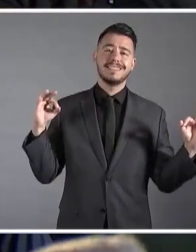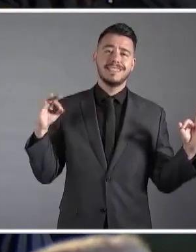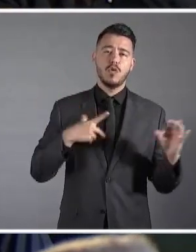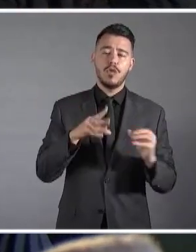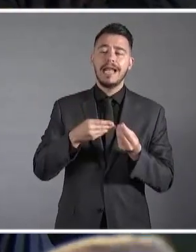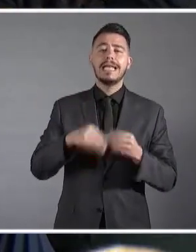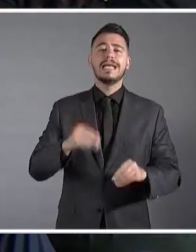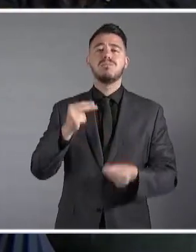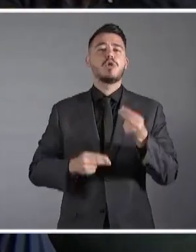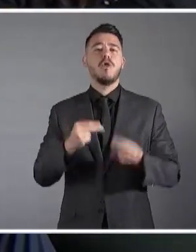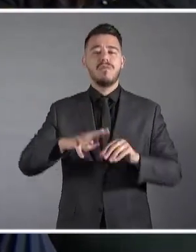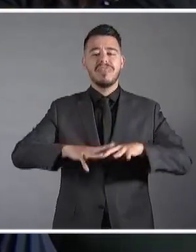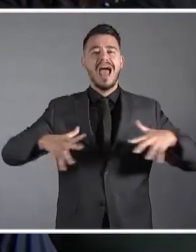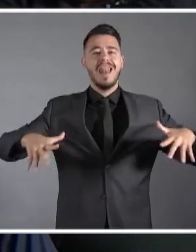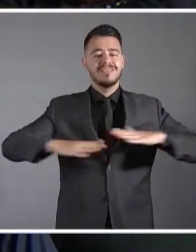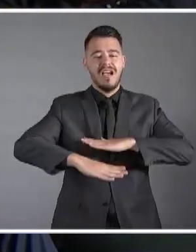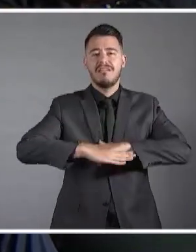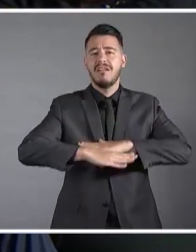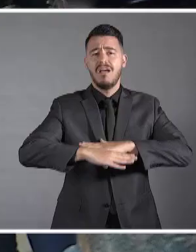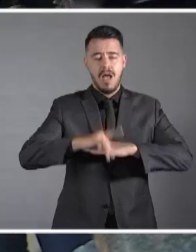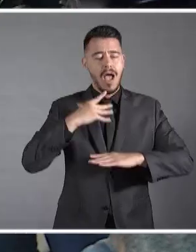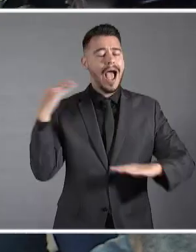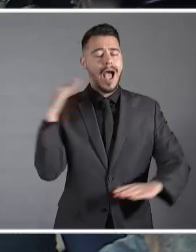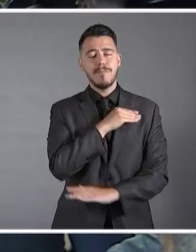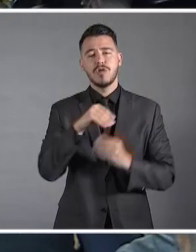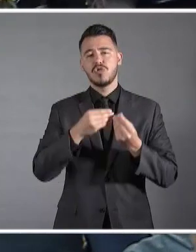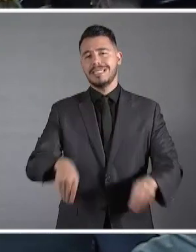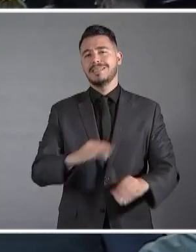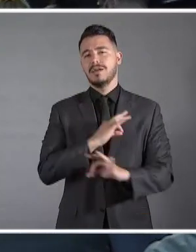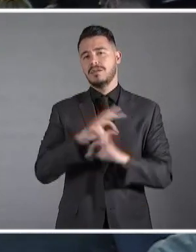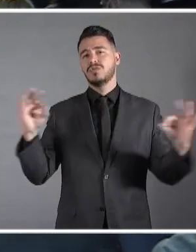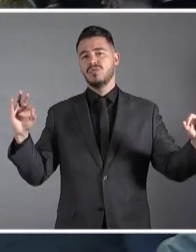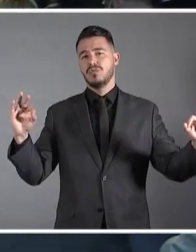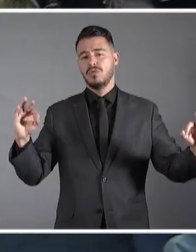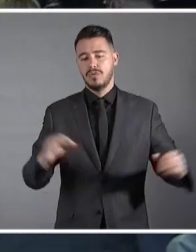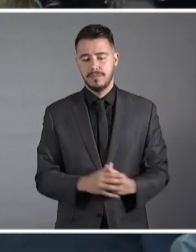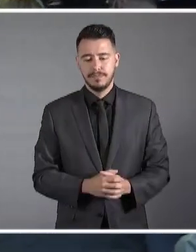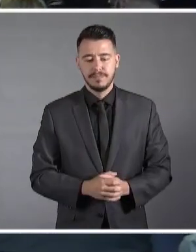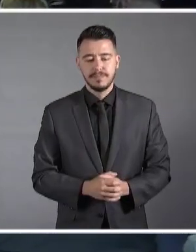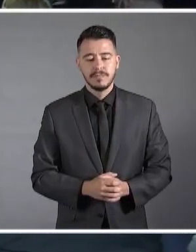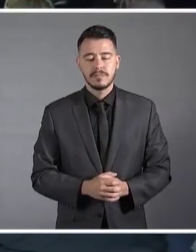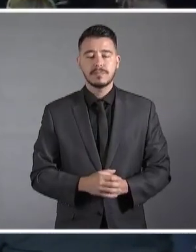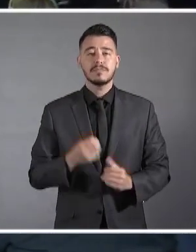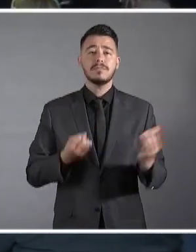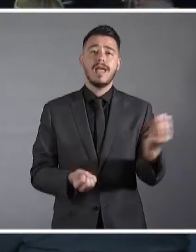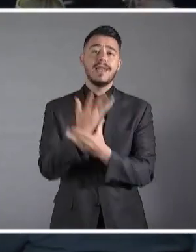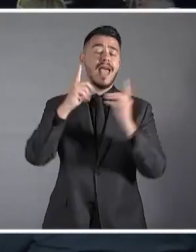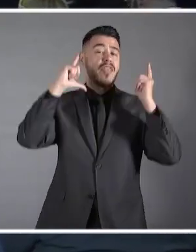ζωνών. Φίλες και φίλοι, η κυβέρνηση της Νέας Δημοκρατίας και του Κυριάκου Ψωτάκη